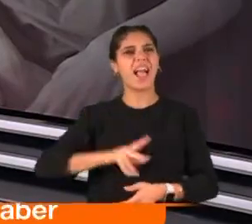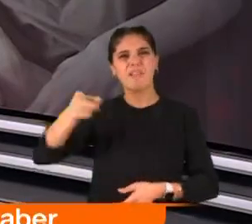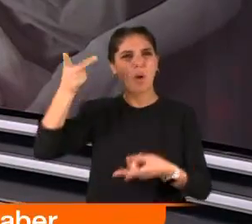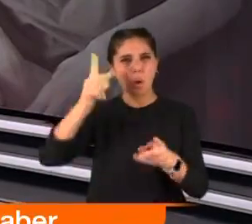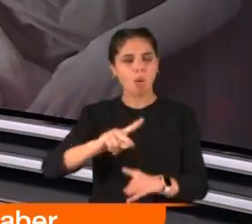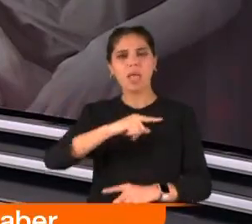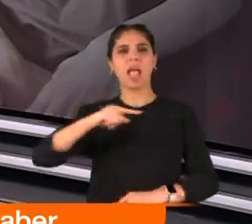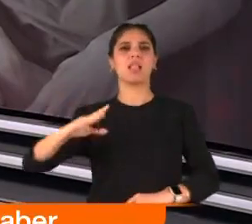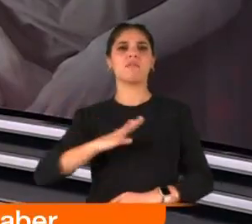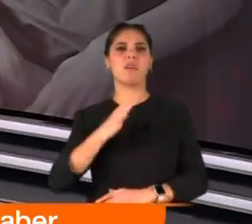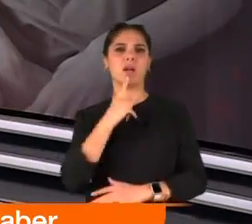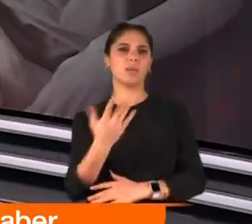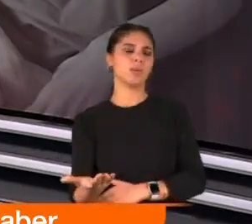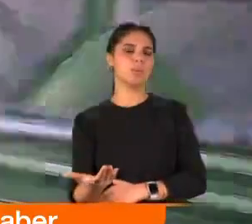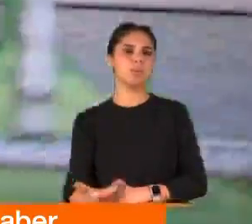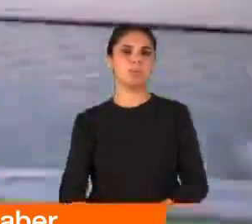olduğunu öne soruyor.